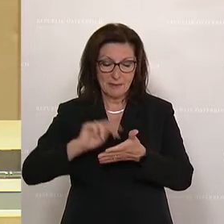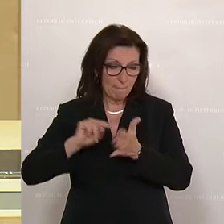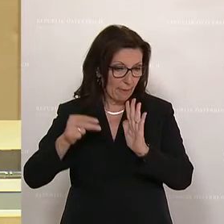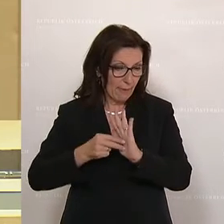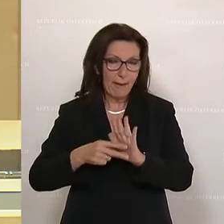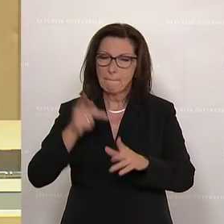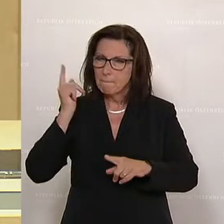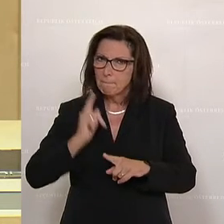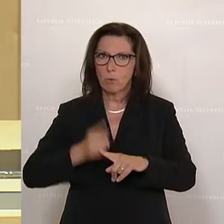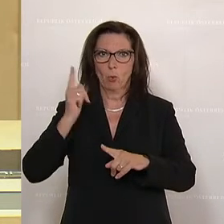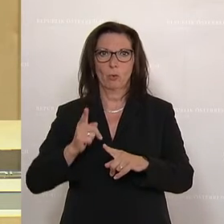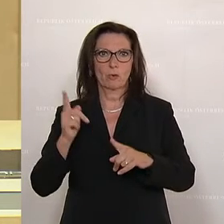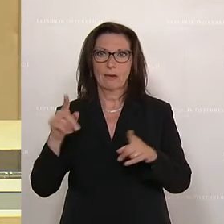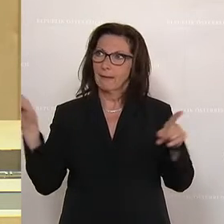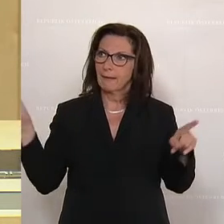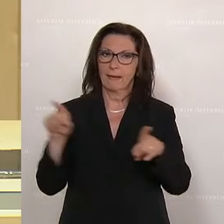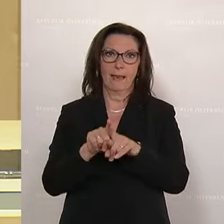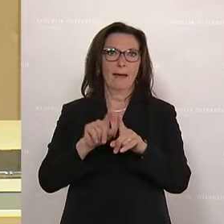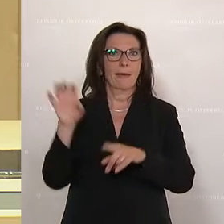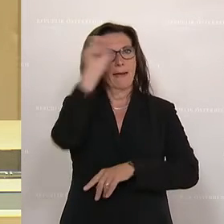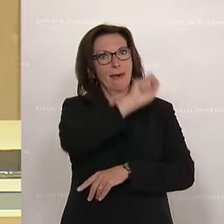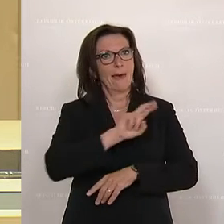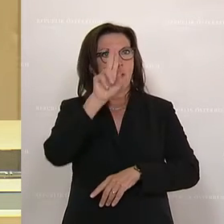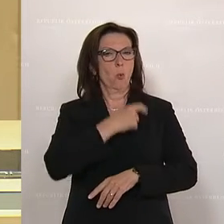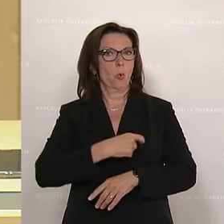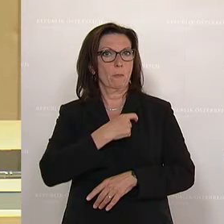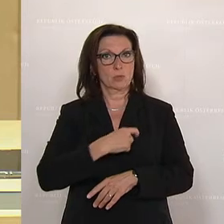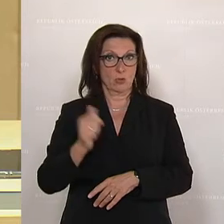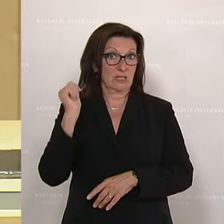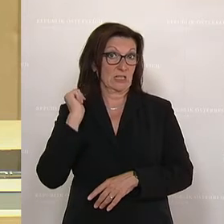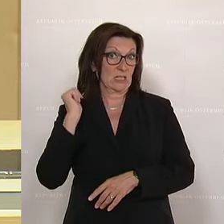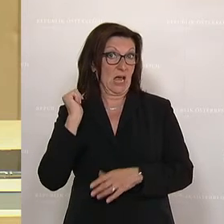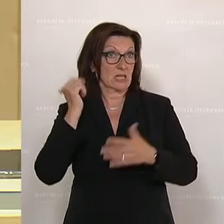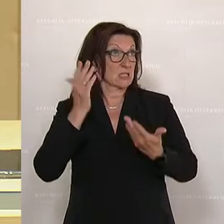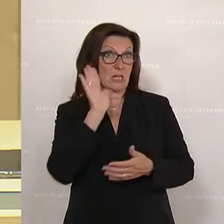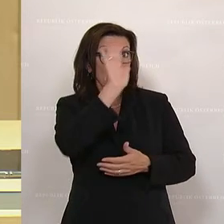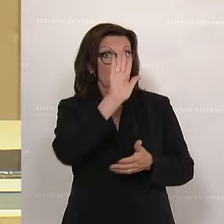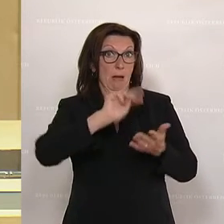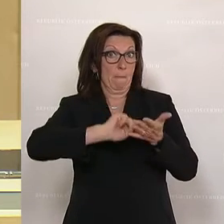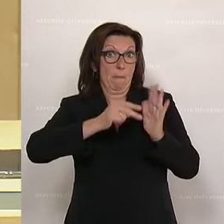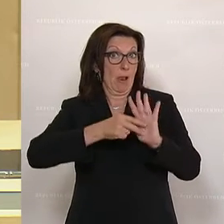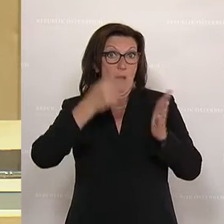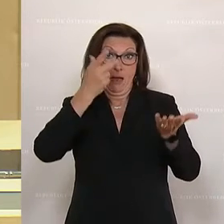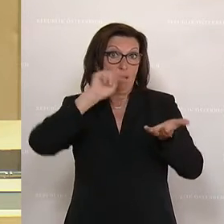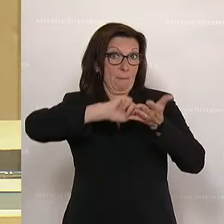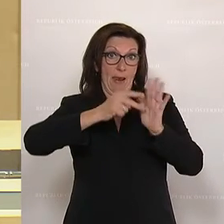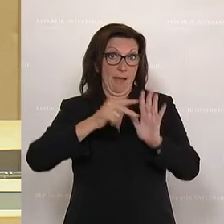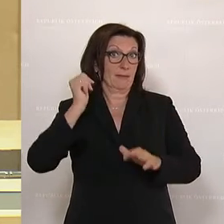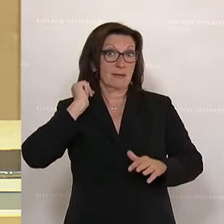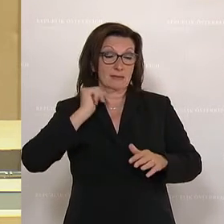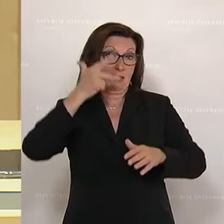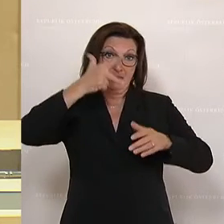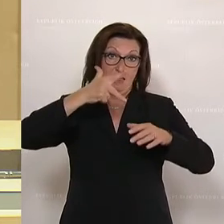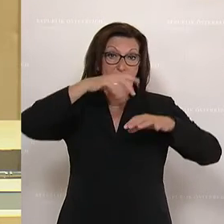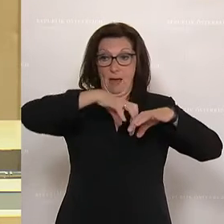selben Modus wie die Europäische Kommission gestern mit ihrem Repower EU-Plan. Der hat drei Säulen, Gasverbrauch